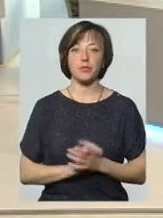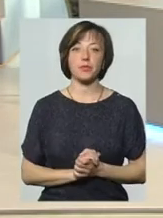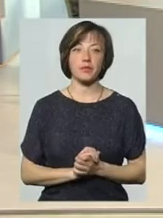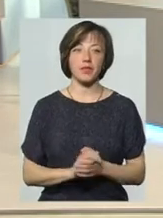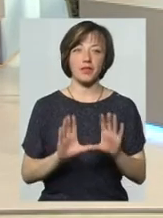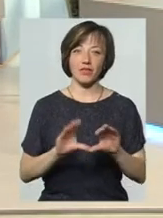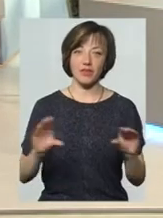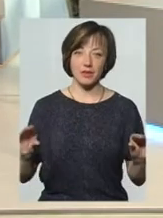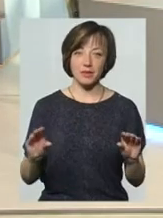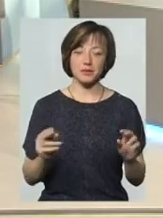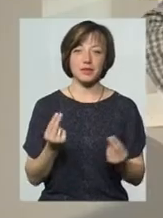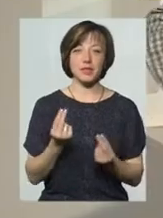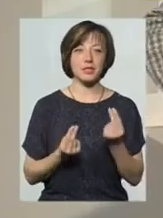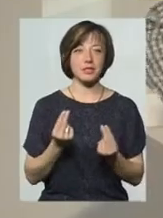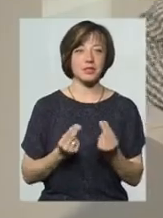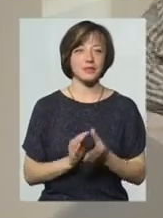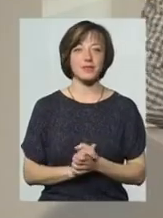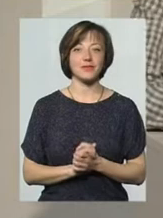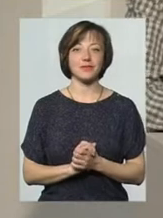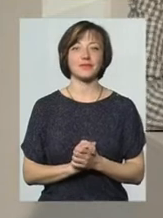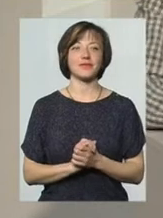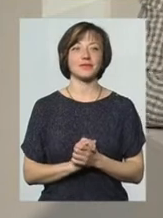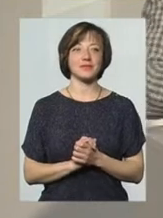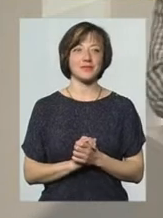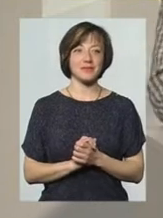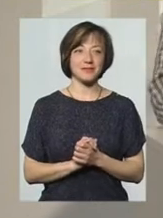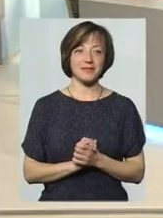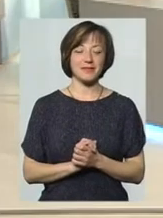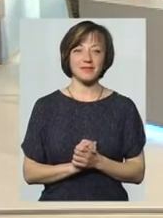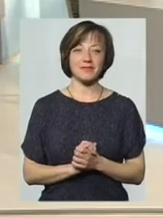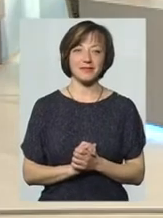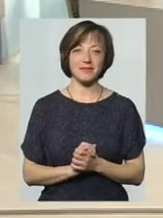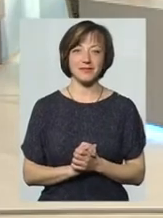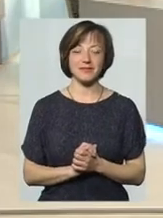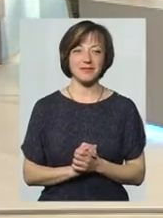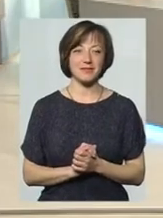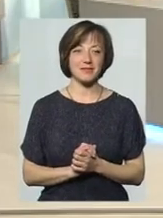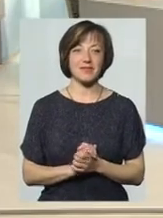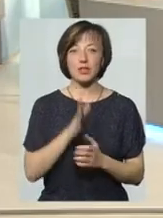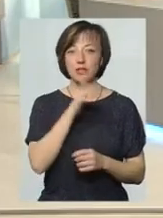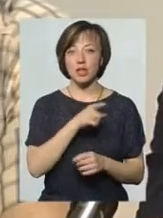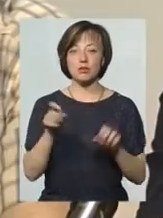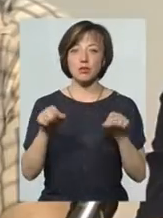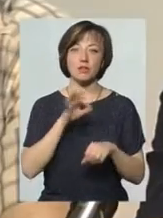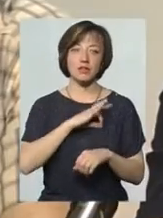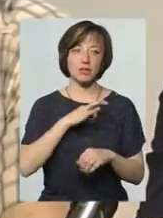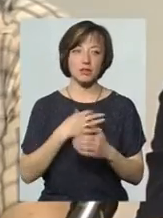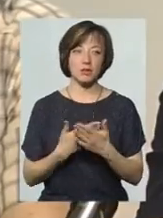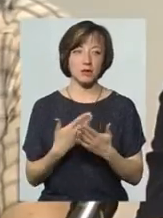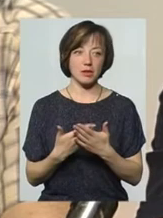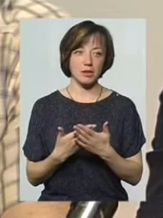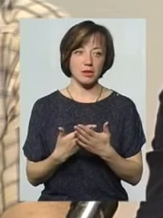Тіванчики якісь поставити чи що? Ну, і не тільки. Цей час можна використати, наприклад,